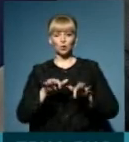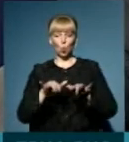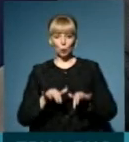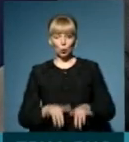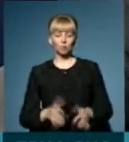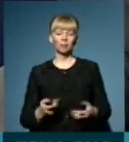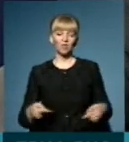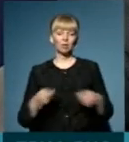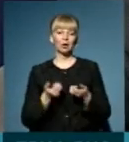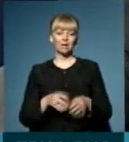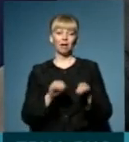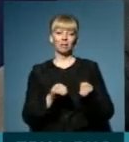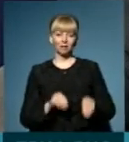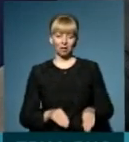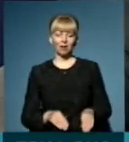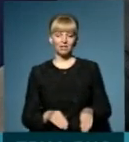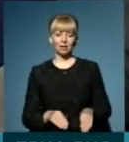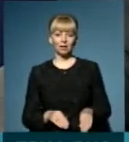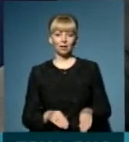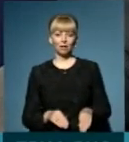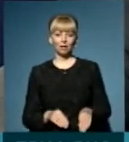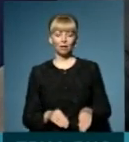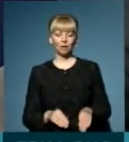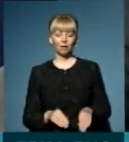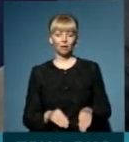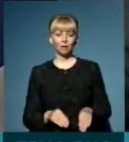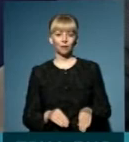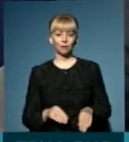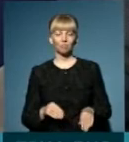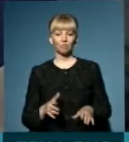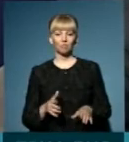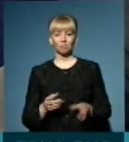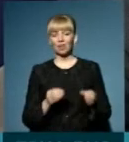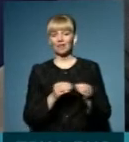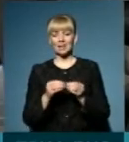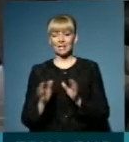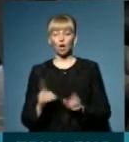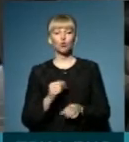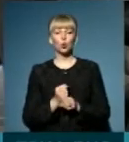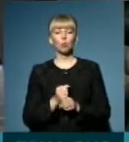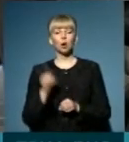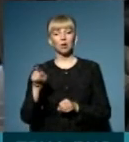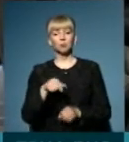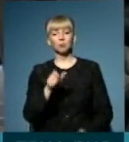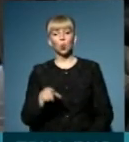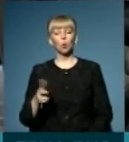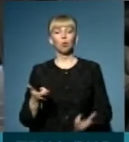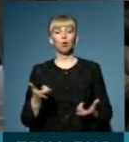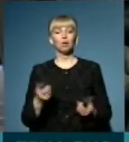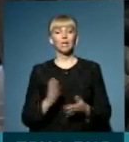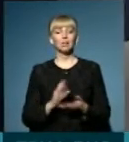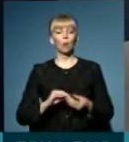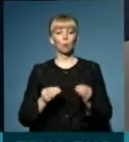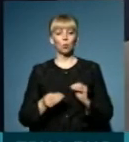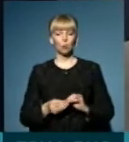'ютером, відповідно, кількість декларацій обраховується десятками. І ще робити там тежнім людям ідея, що така